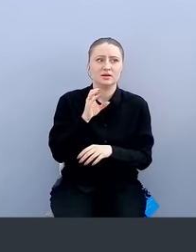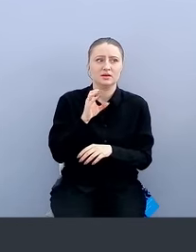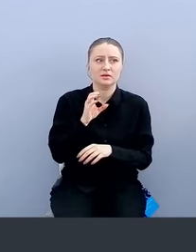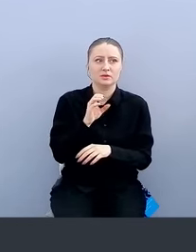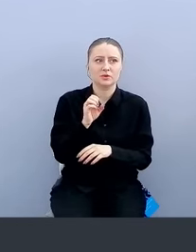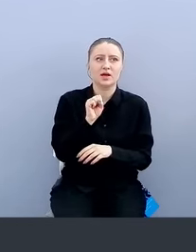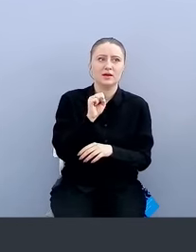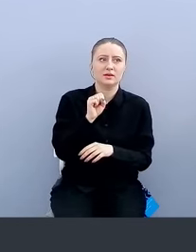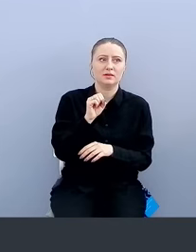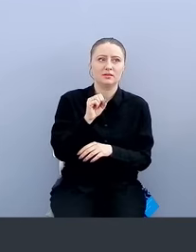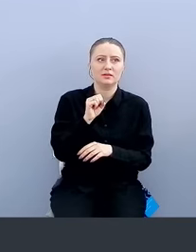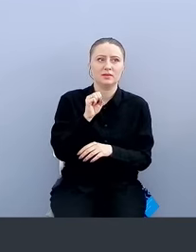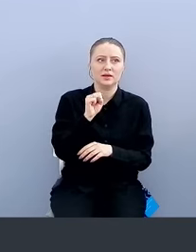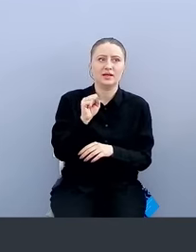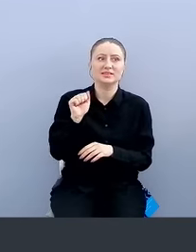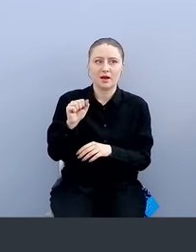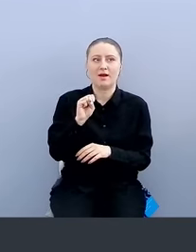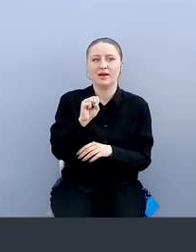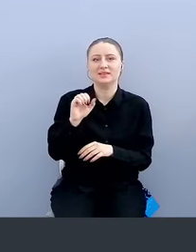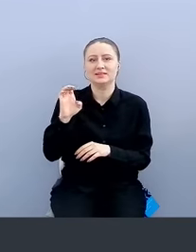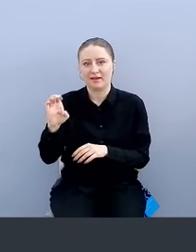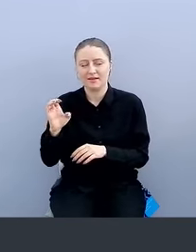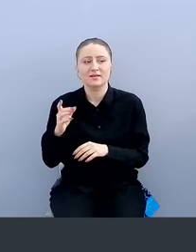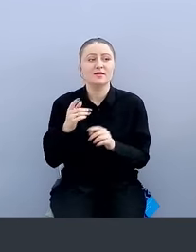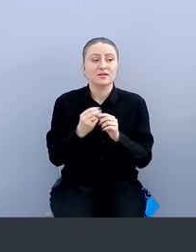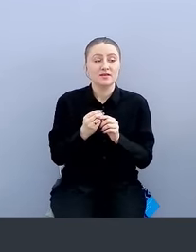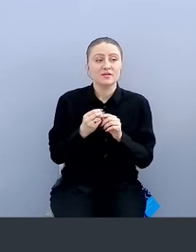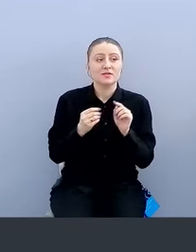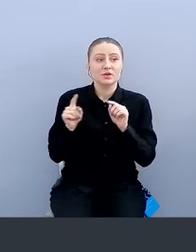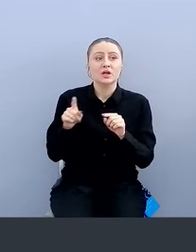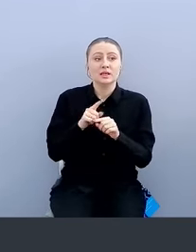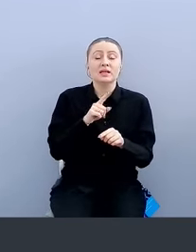которые описывают систему. Там больше немножко про другое, но Zeratrust они тоже реализуют.